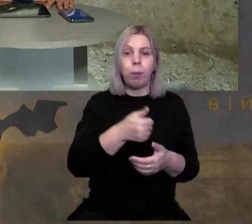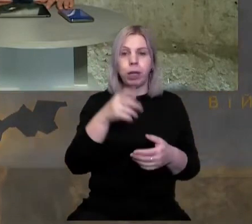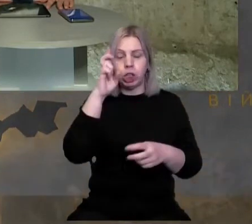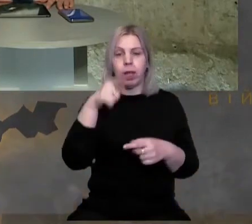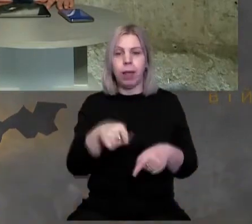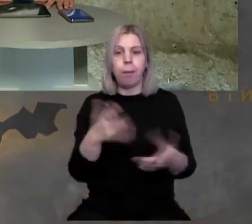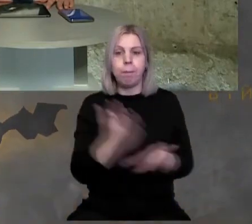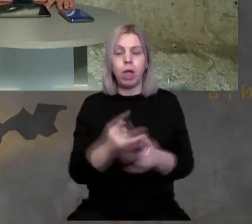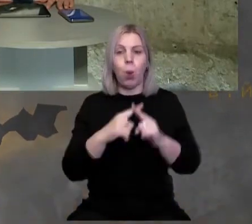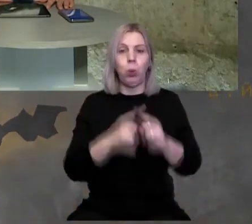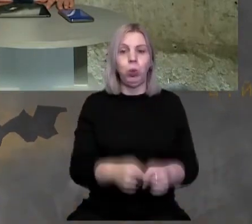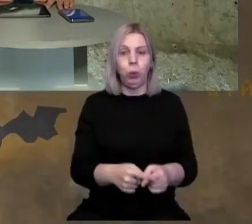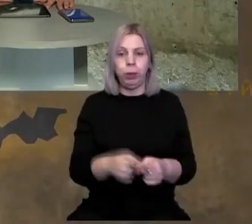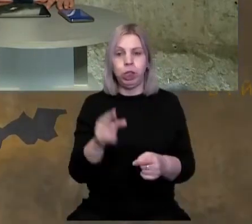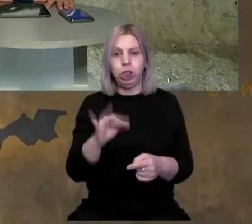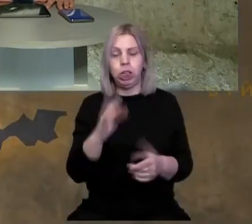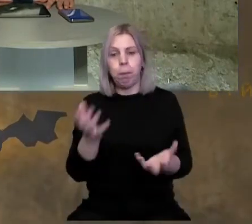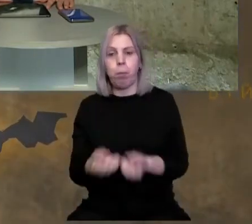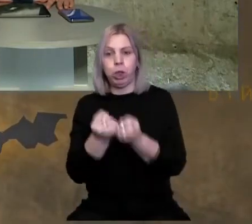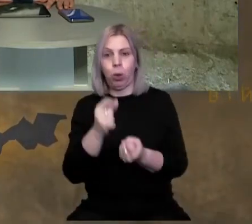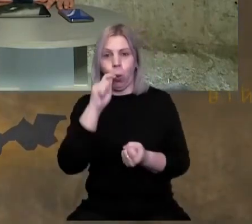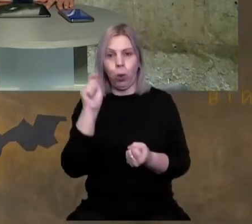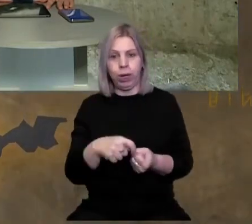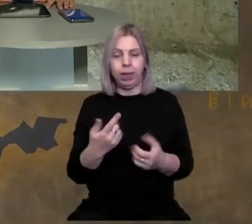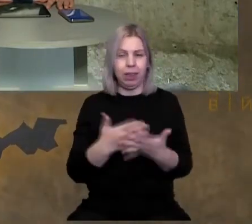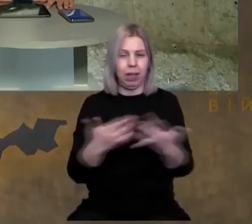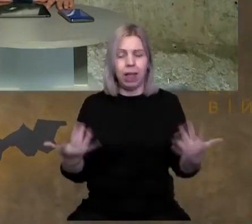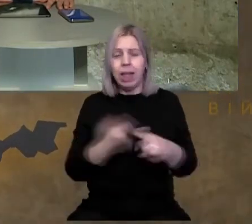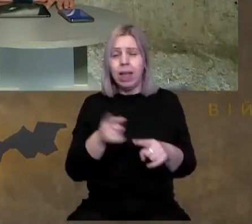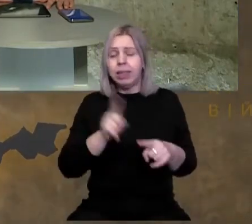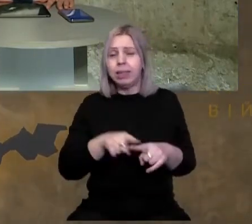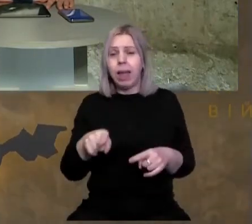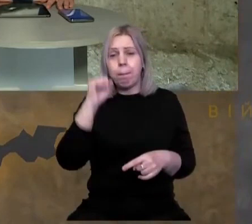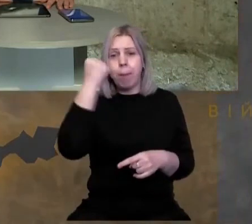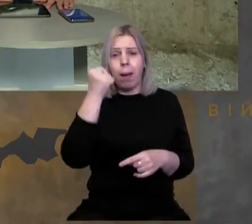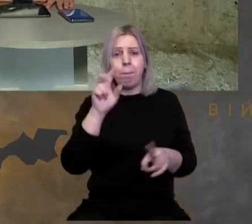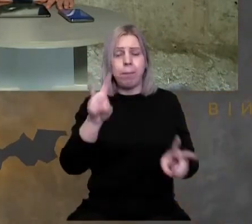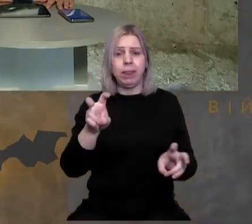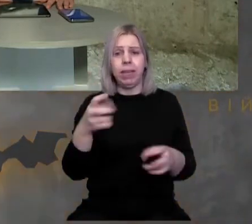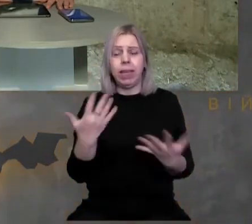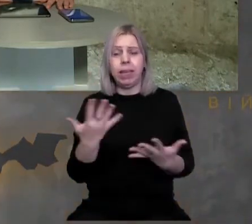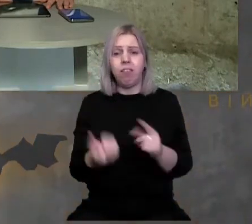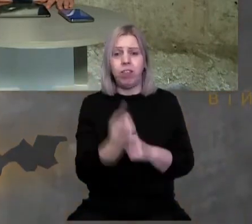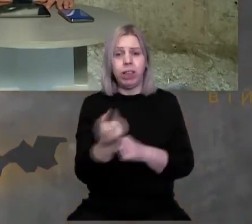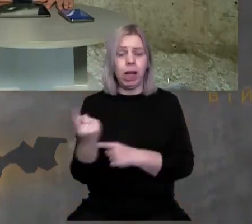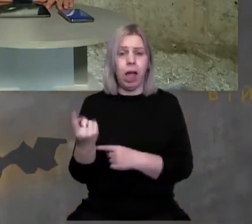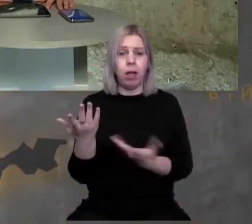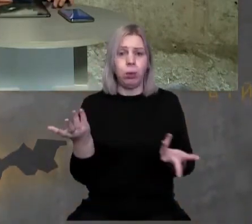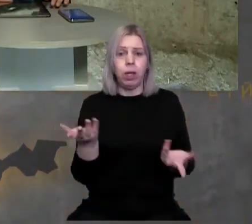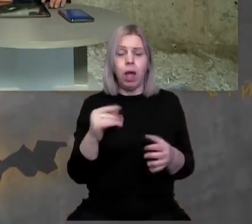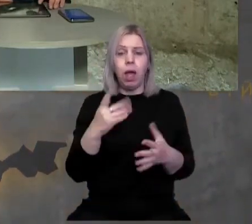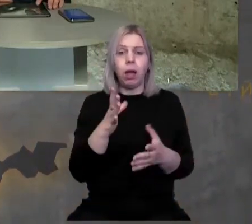має там поступитися, чи підтримати Україну і так далі. Тобто це пам'ятники, які виникають як